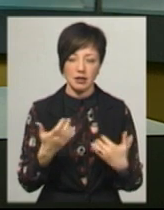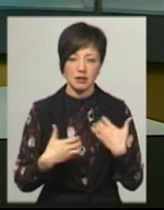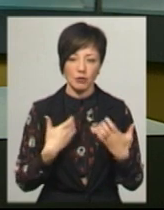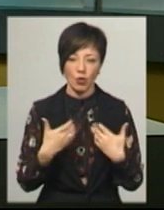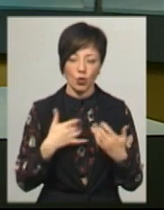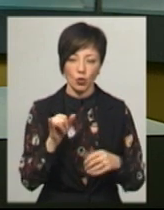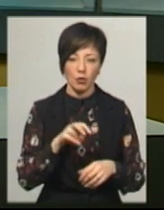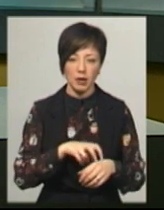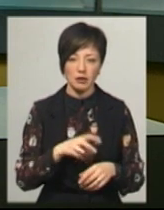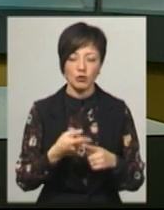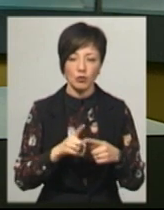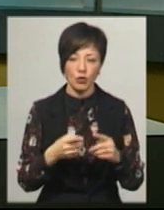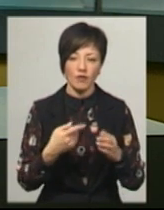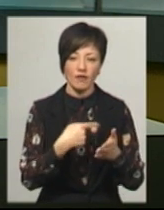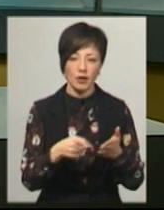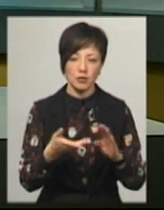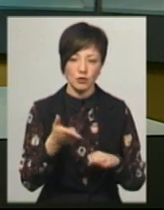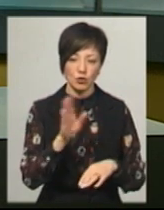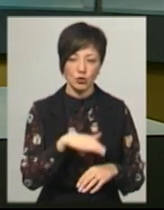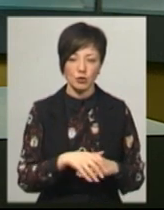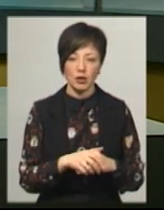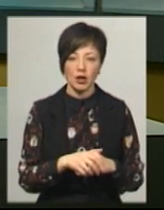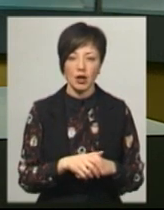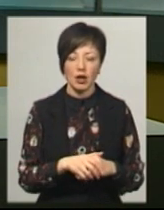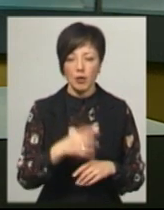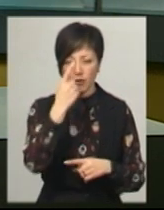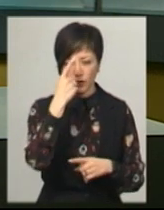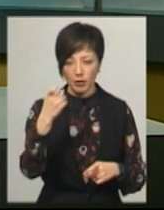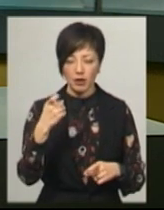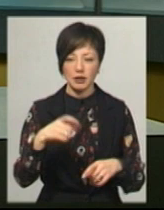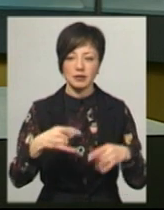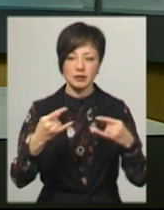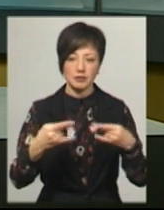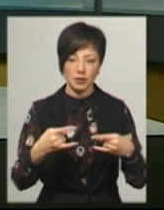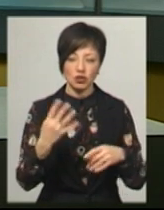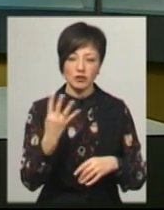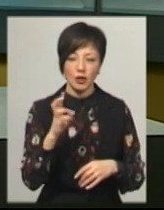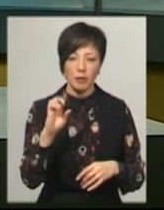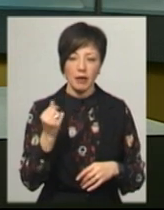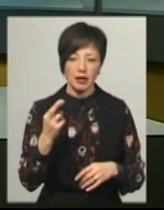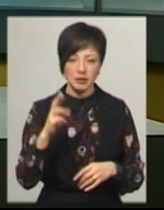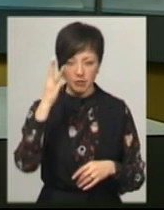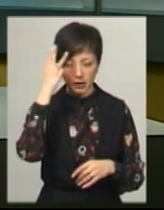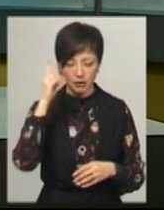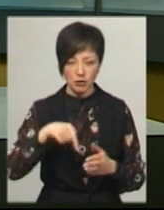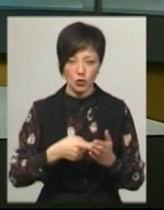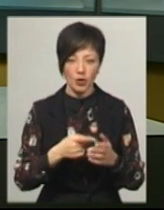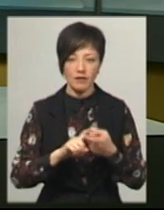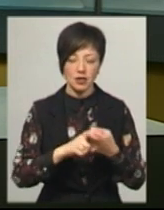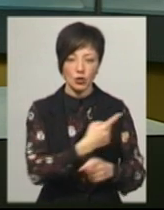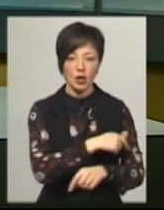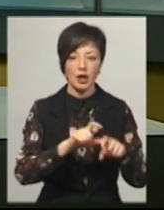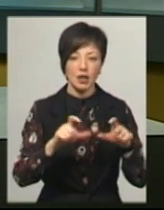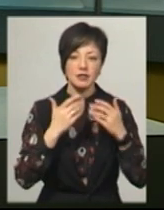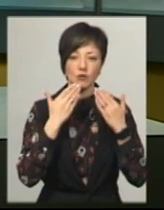занепокоєння. Тому він і був виписаний з лікарні. Нагадаю, як повідомляло Суспільне, 4 березня до Хмельницької міської інфекційної